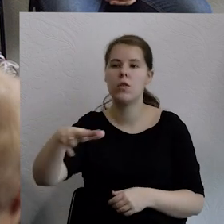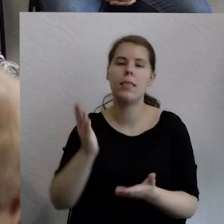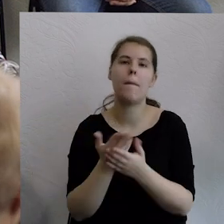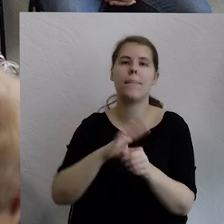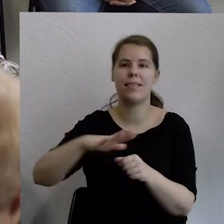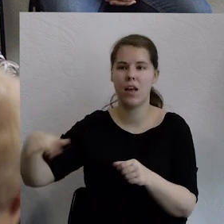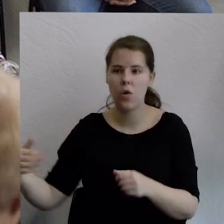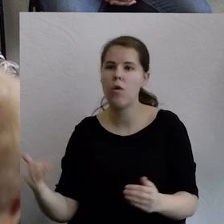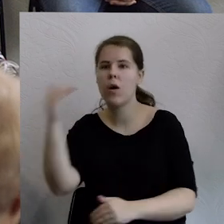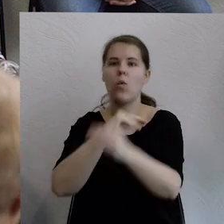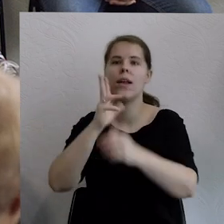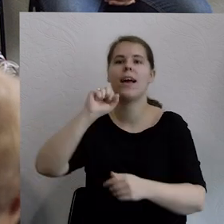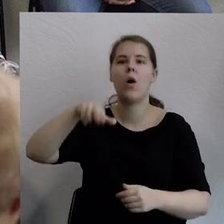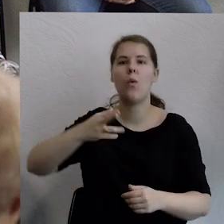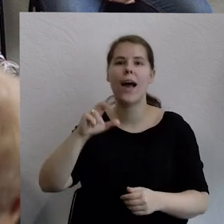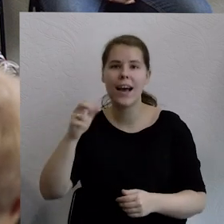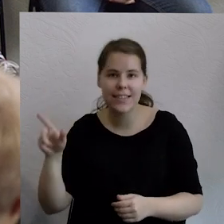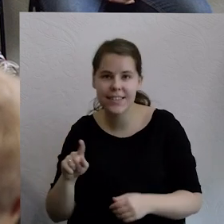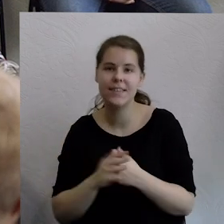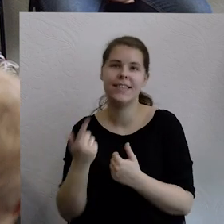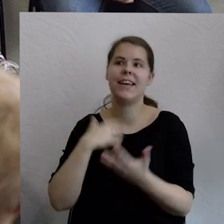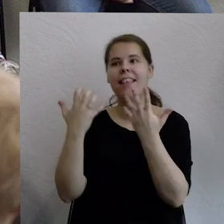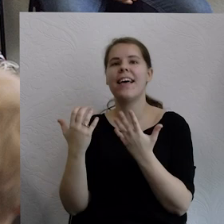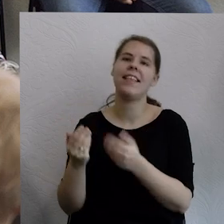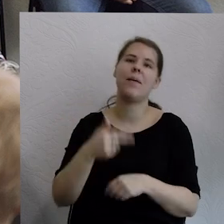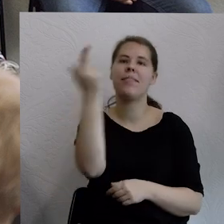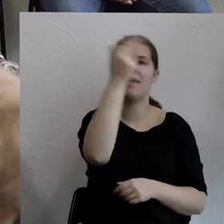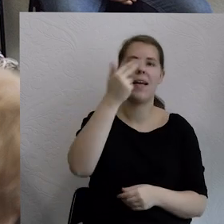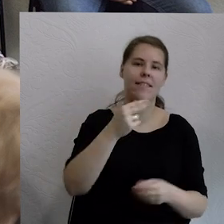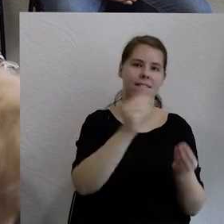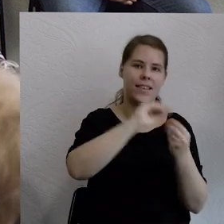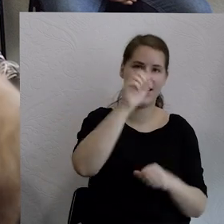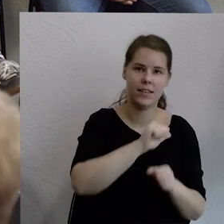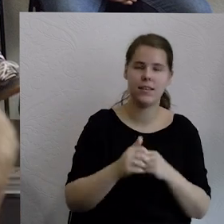Kaukasus. Więc zachęcam, zapraszam. Tematów jest dużo więcej, ale to na inny format.